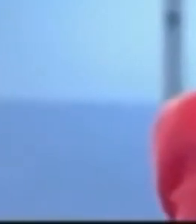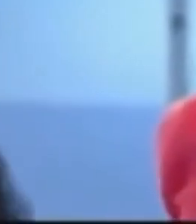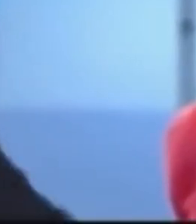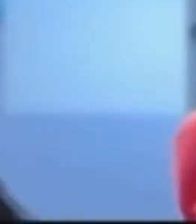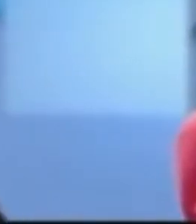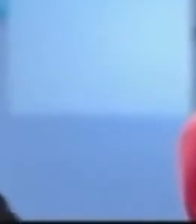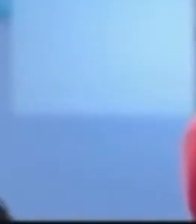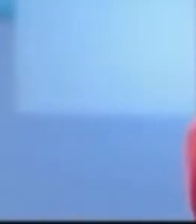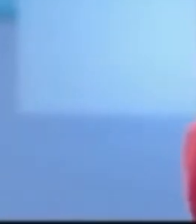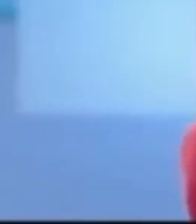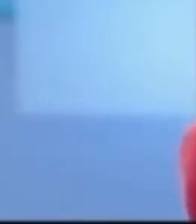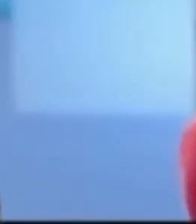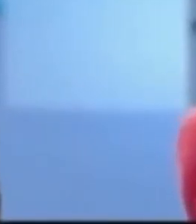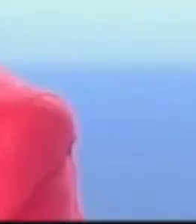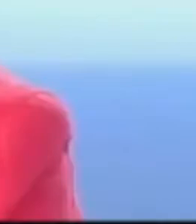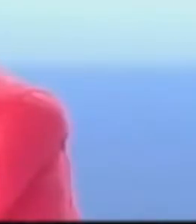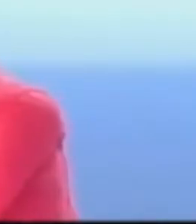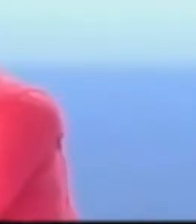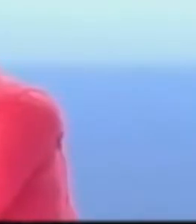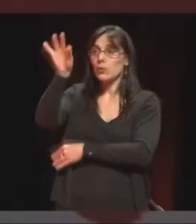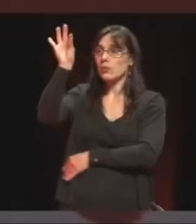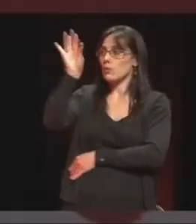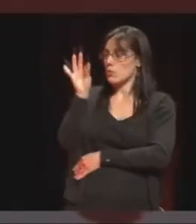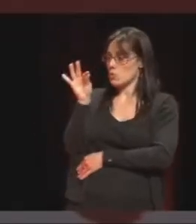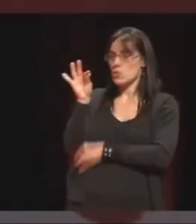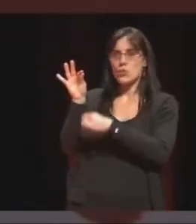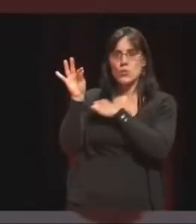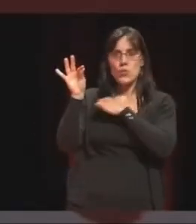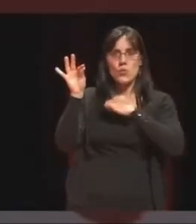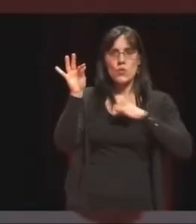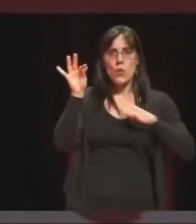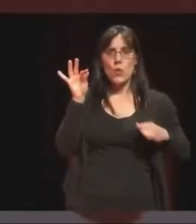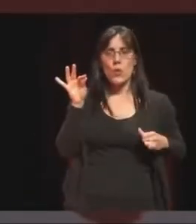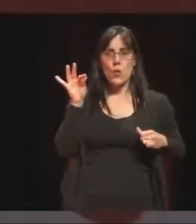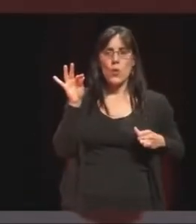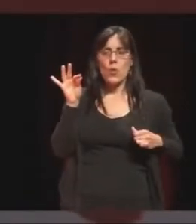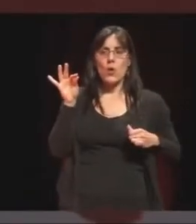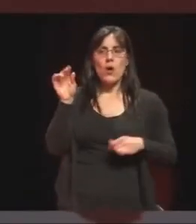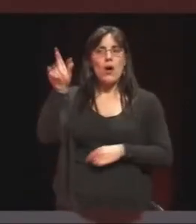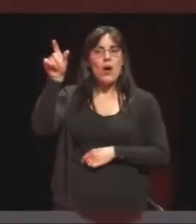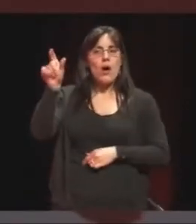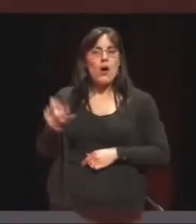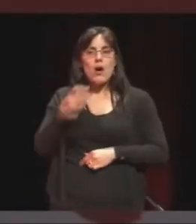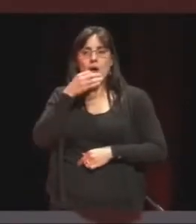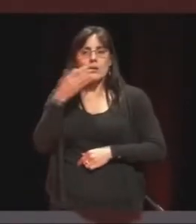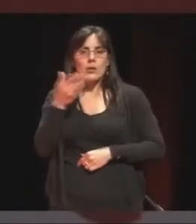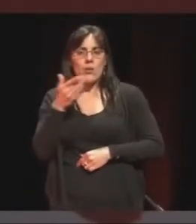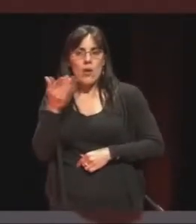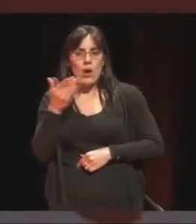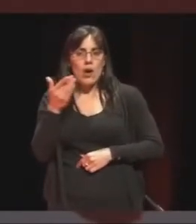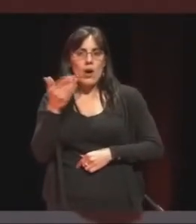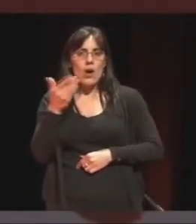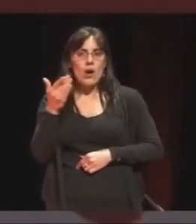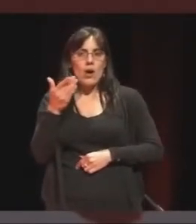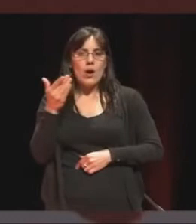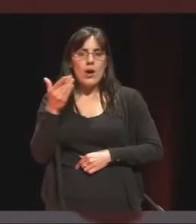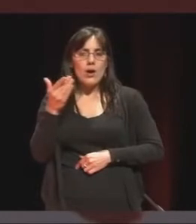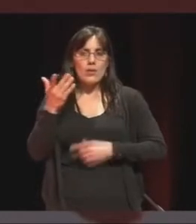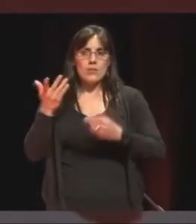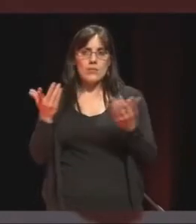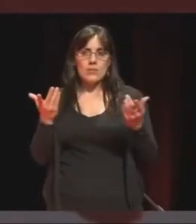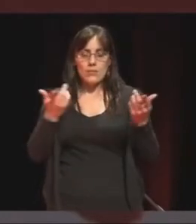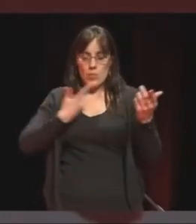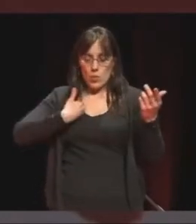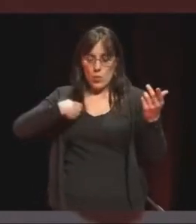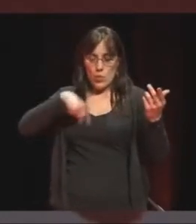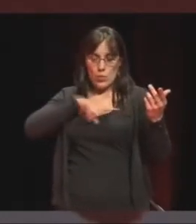assistanat me donne la chair de Il a été prononcé ? Oui, oui, c'est honteux. D'abord, il commence par appeler, assister, ce que nous